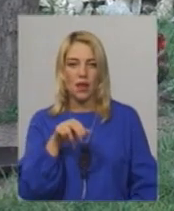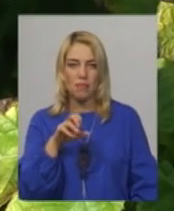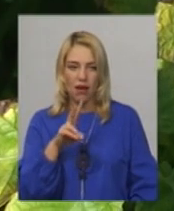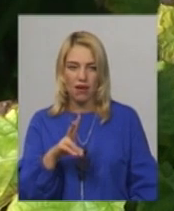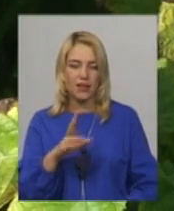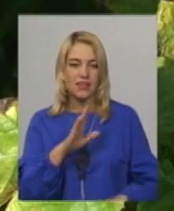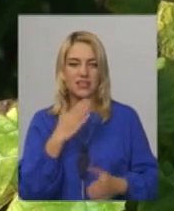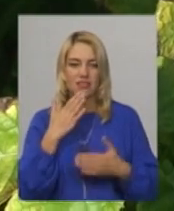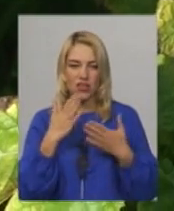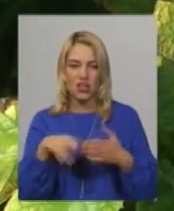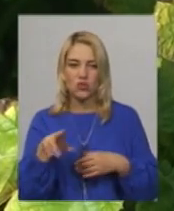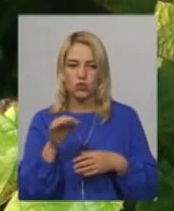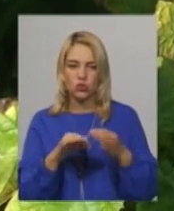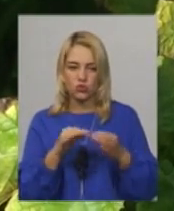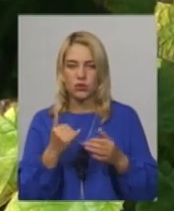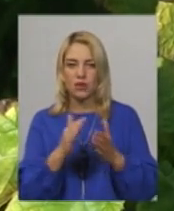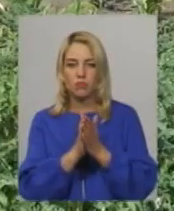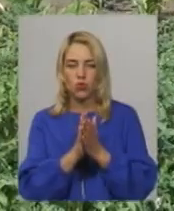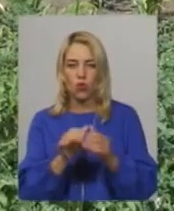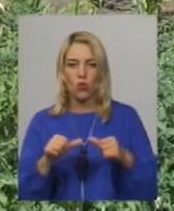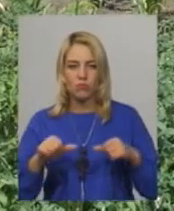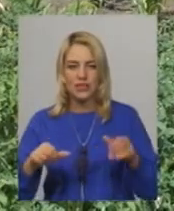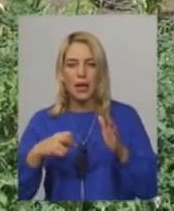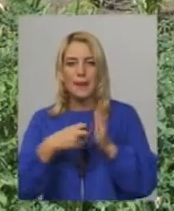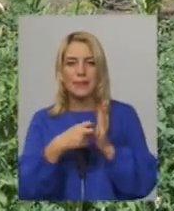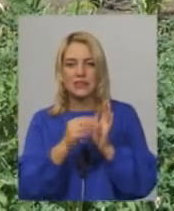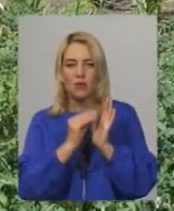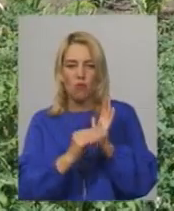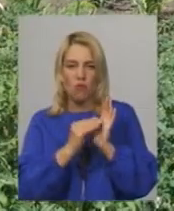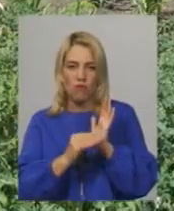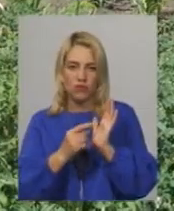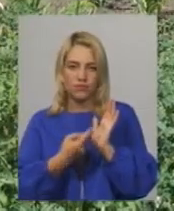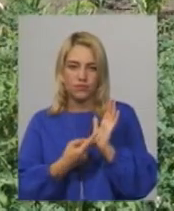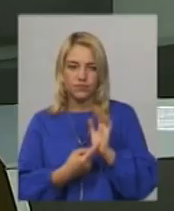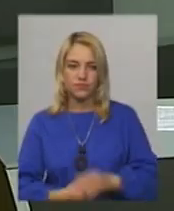Наразі вона чекає письмового заключення комісії. Світлана Воробок, Олександр Горішевський, новини.